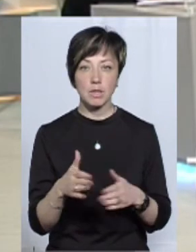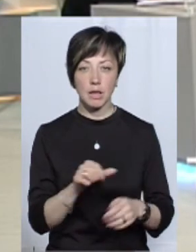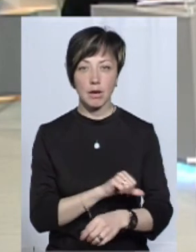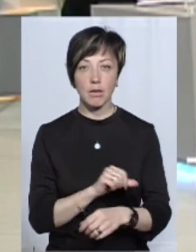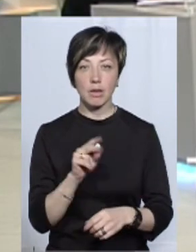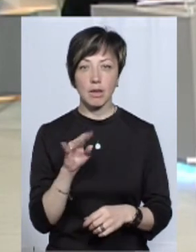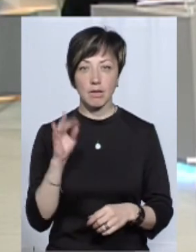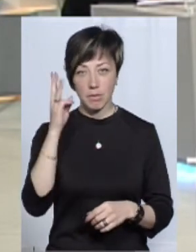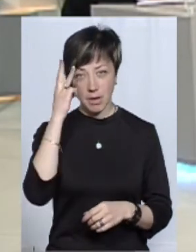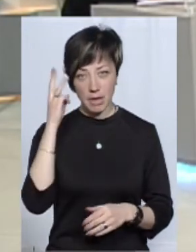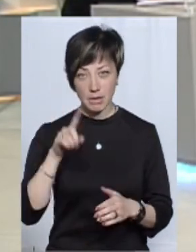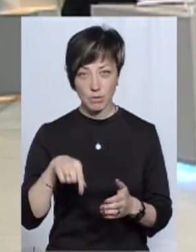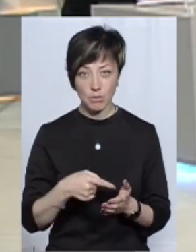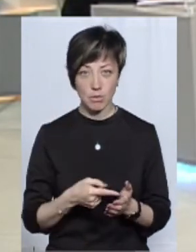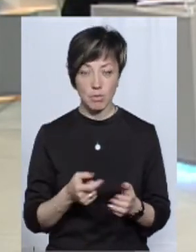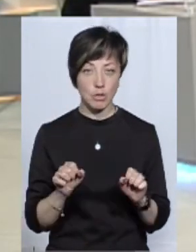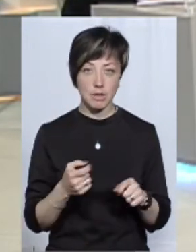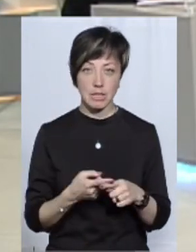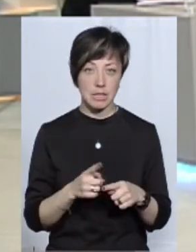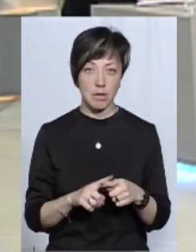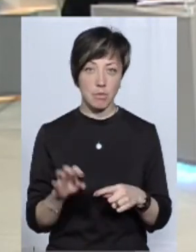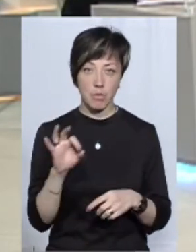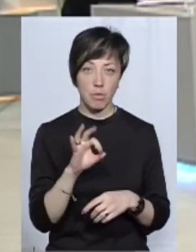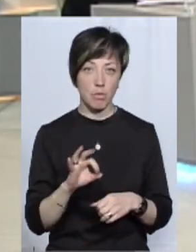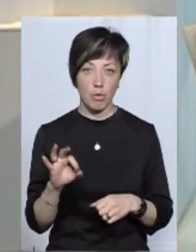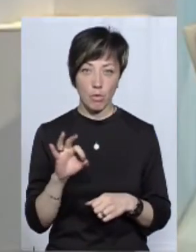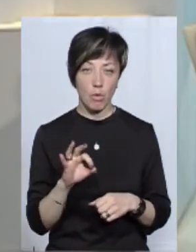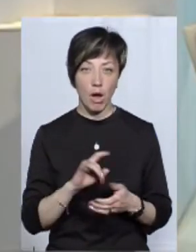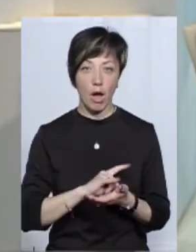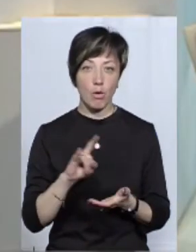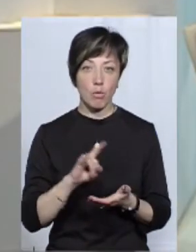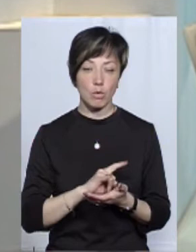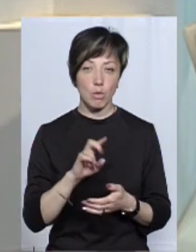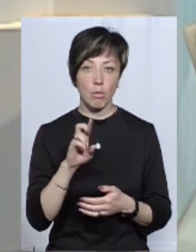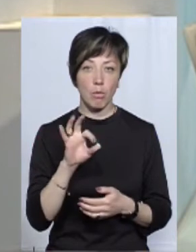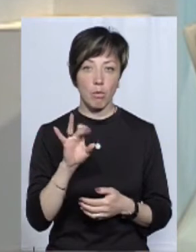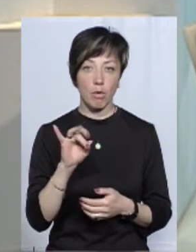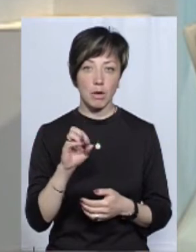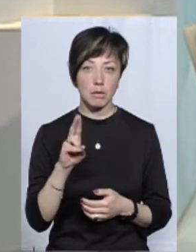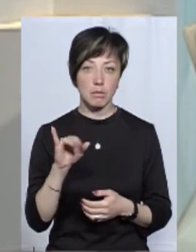наркотики у Хмельницькому. Можливо, ця мова йшла про аеропорт Бориспіль,